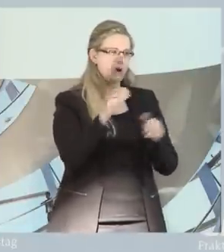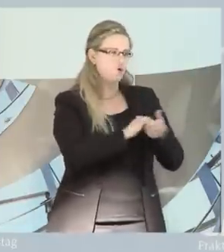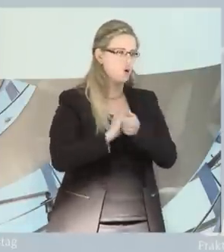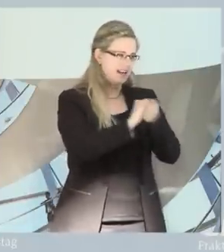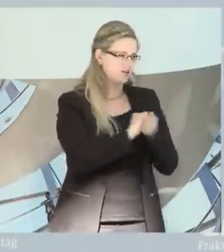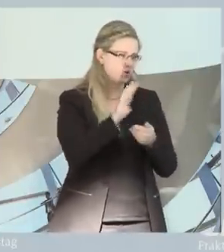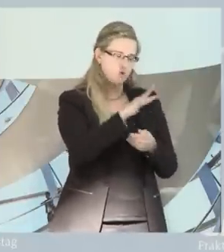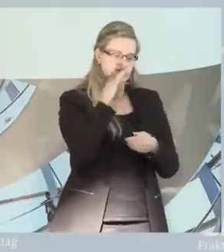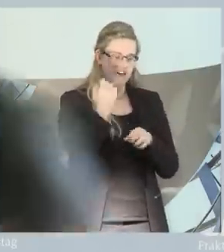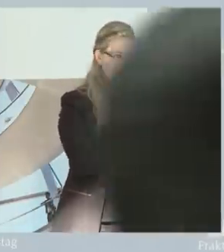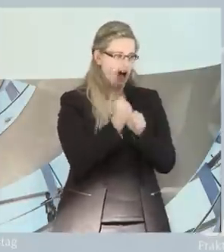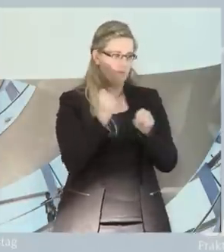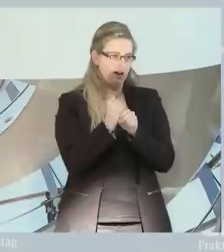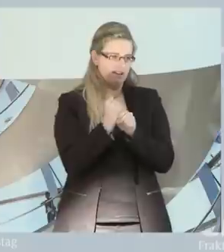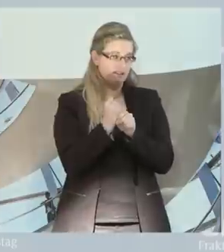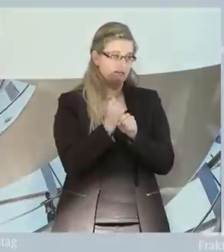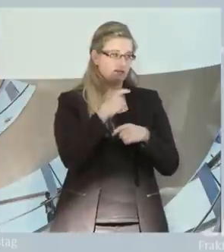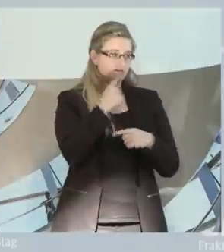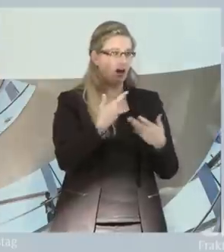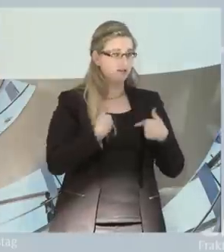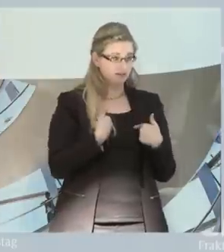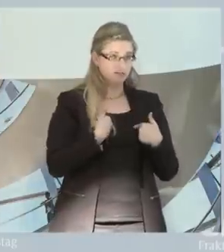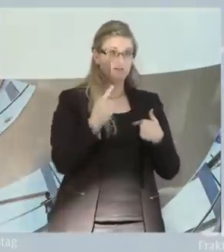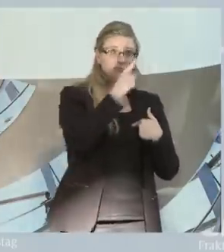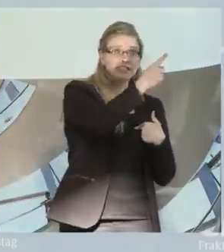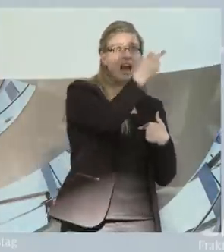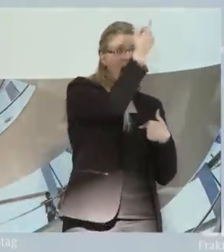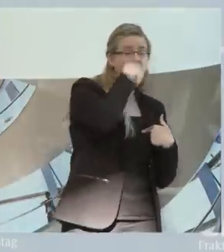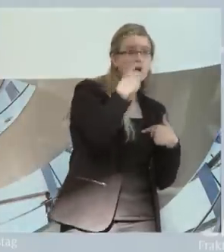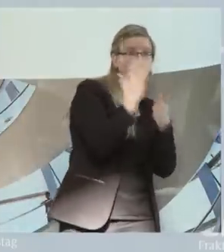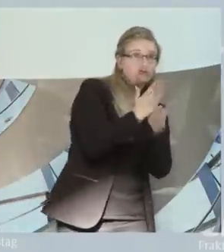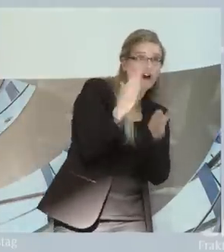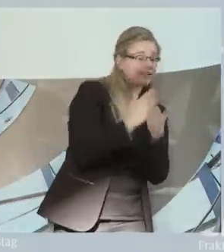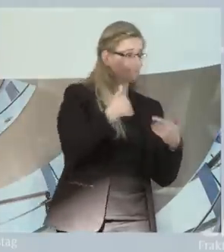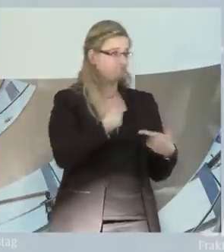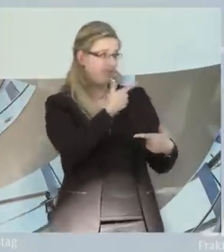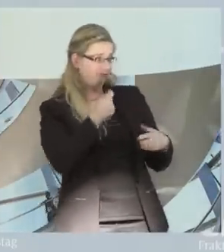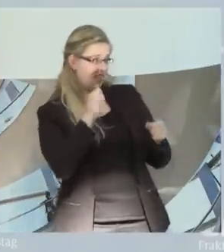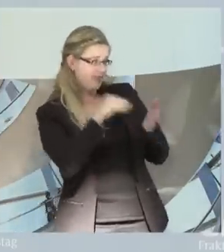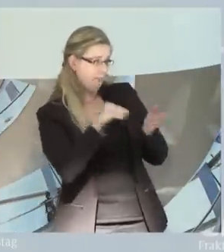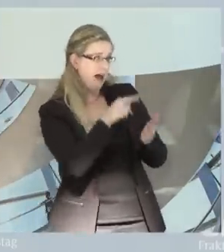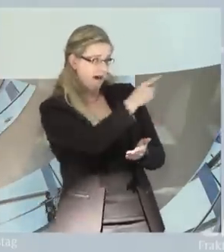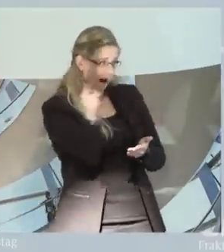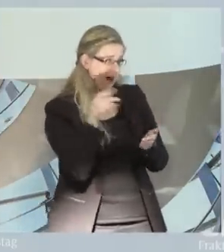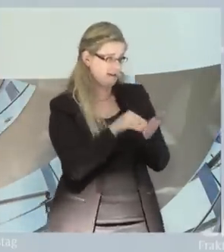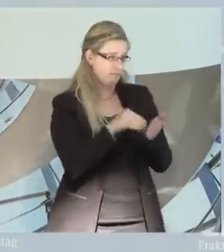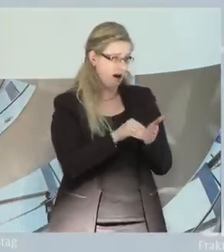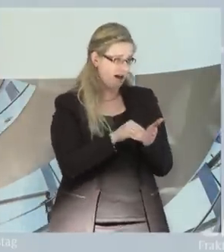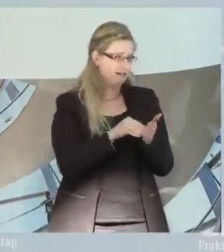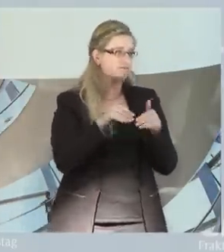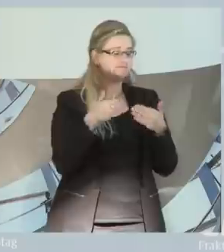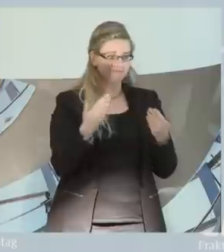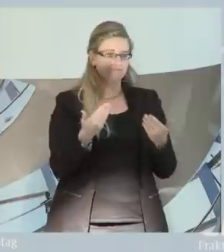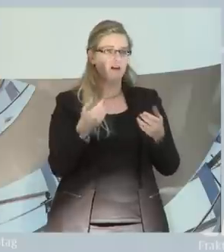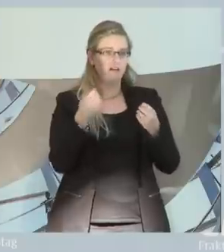Überschrift »Nichts über uns ohne uns«. Dabei soll es eine Ausgabendynamik allerdings, das haben wir auch